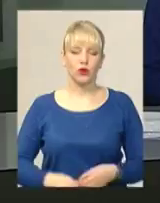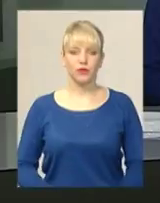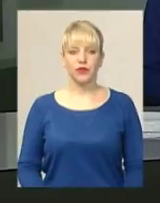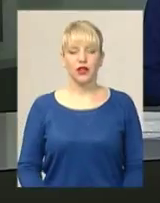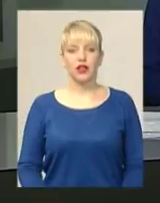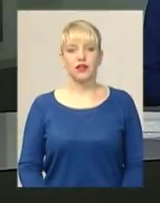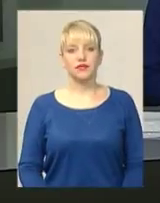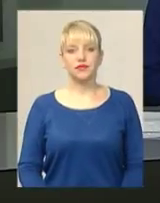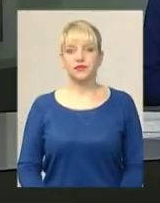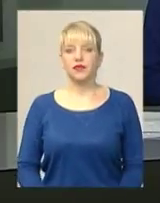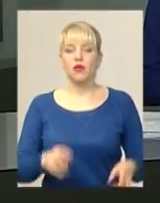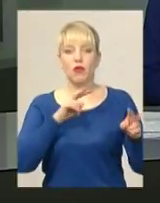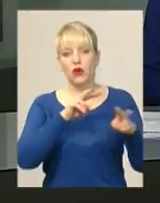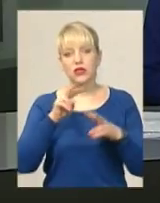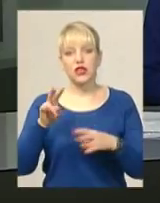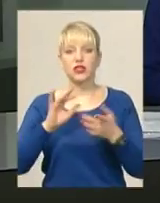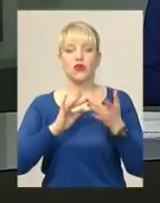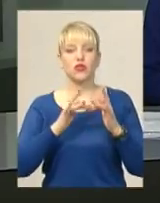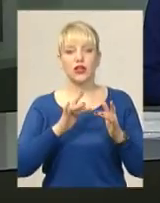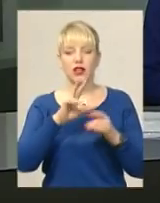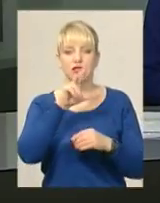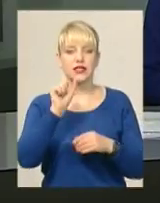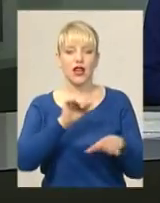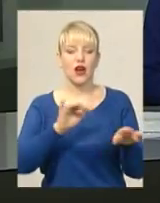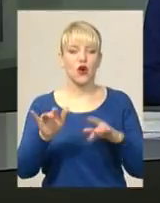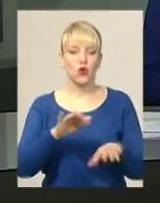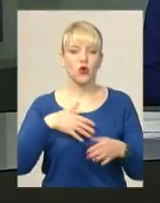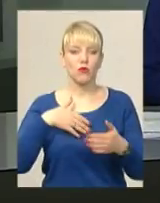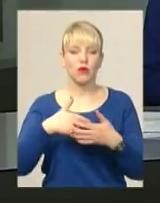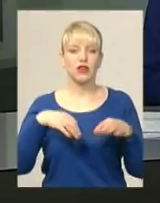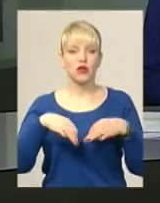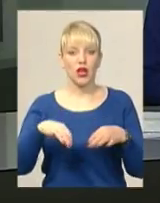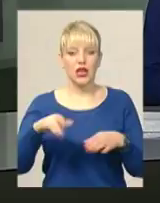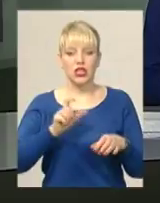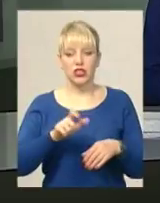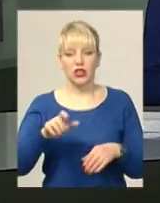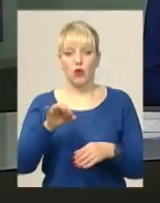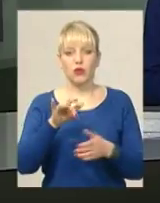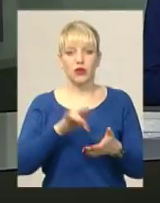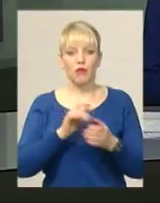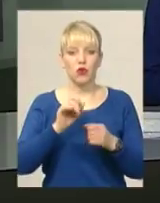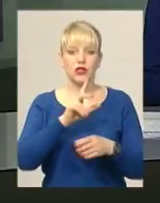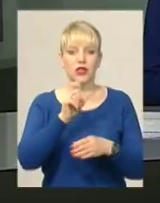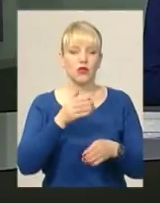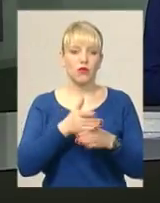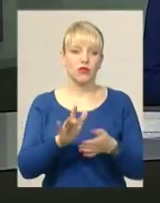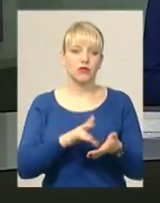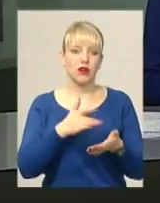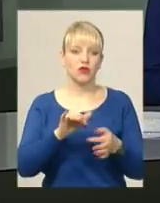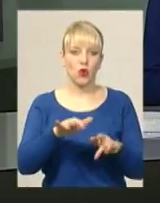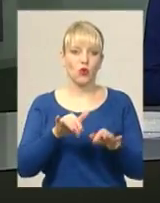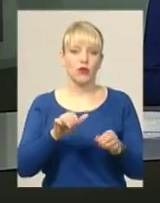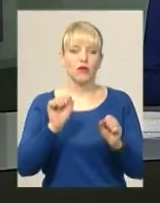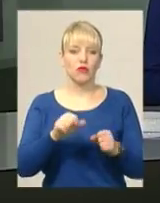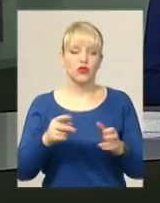До інших тем. Простежити онлайн. За рухом громадського транспорту жителі обласного центру можуть за допомогою смартфонів та комп'ютерів. Для цього